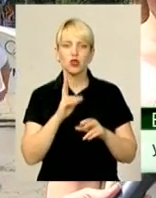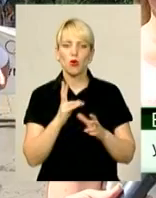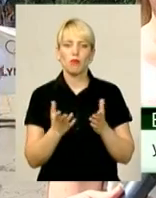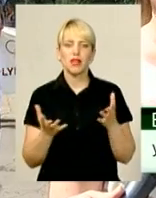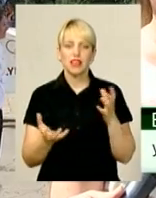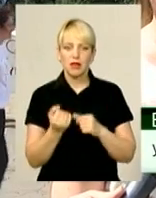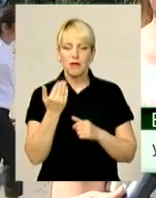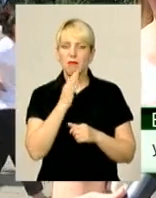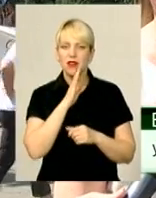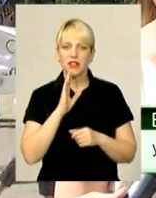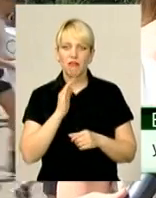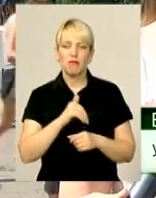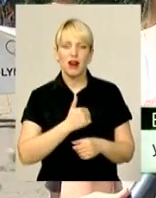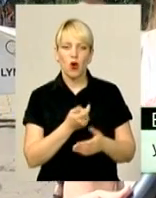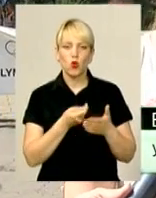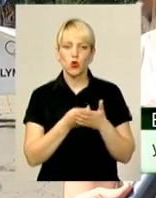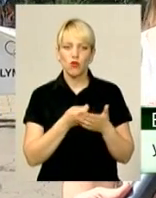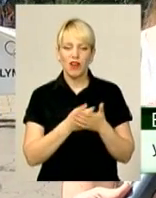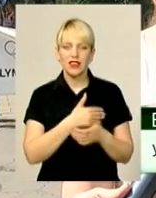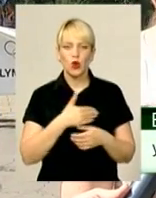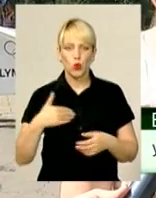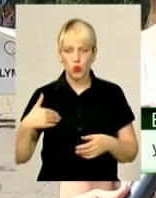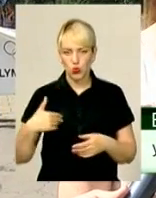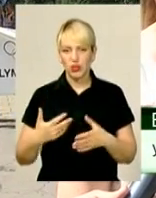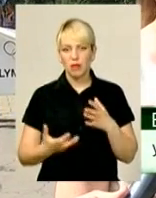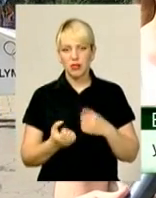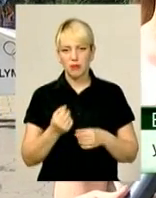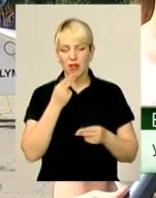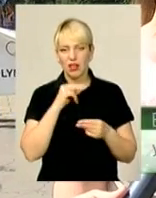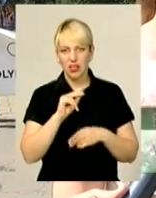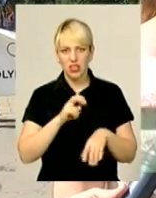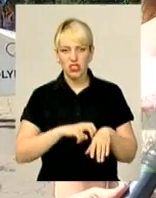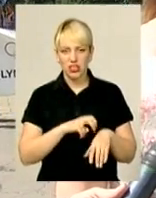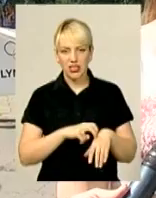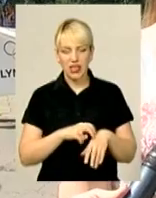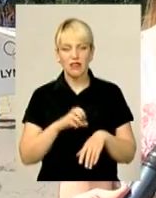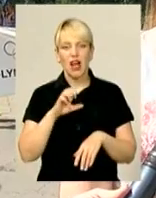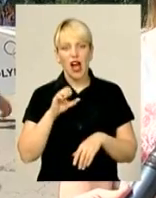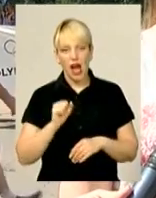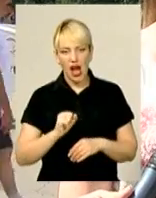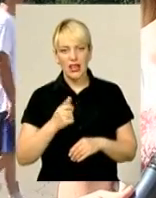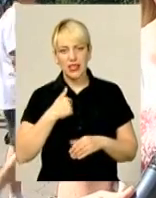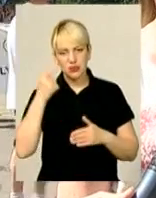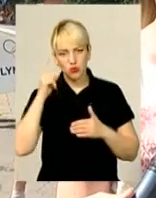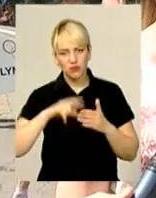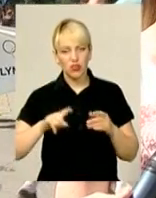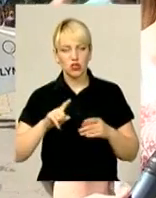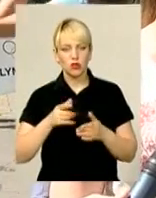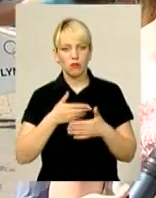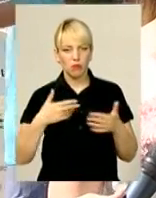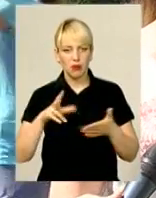їхньому прагненні годувати груддю. Підтримуємо наших найкращих лікарів. Я сподіваюся, що ми